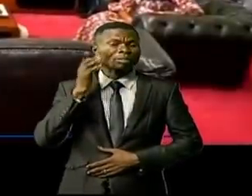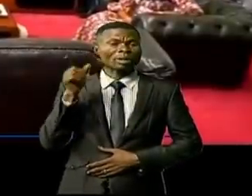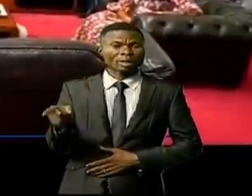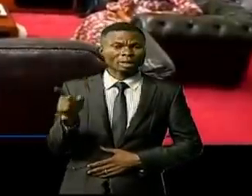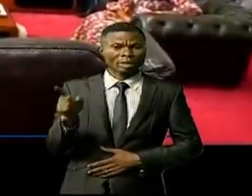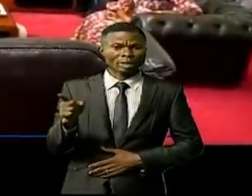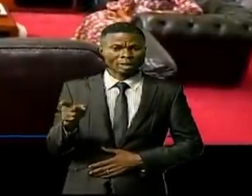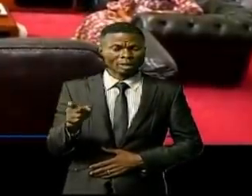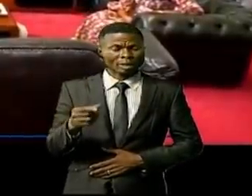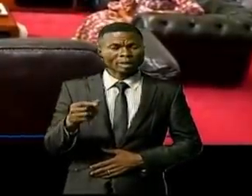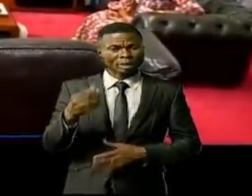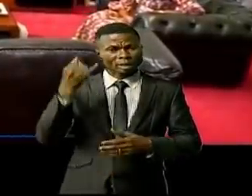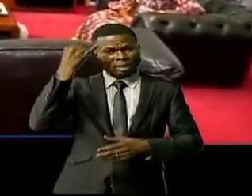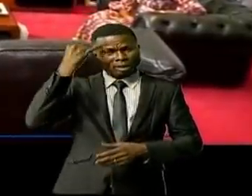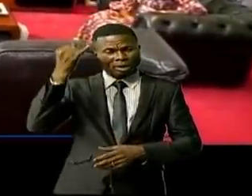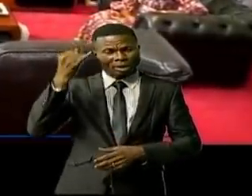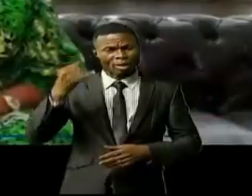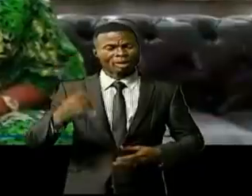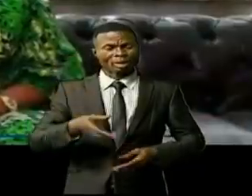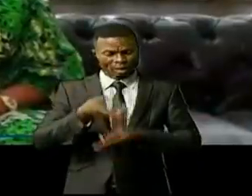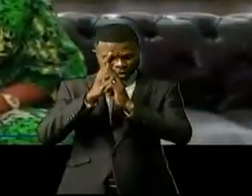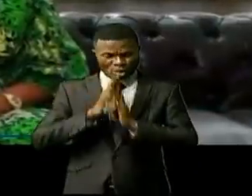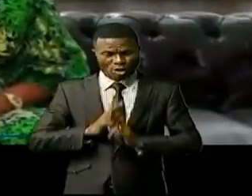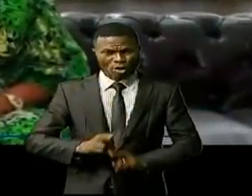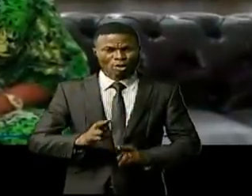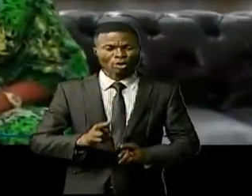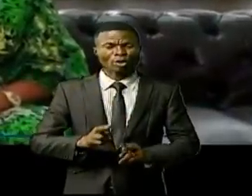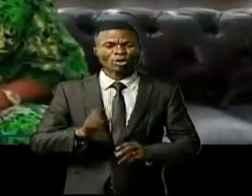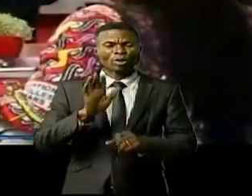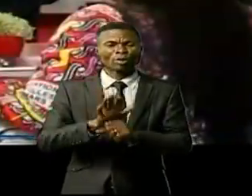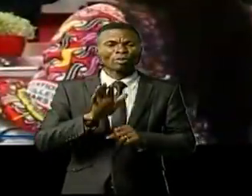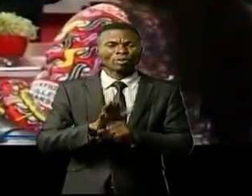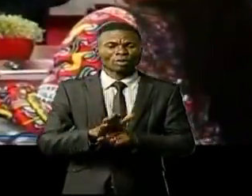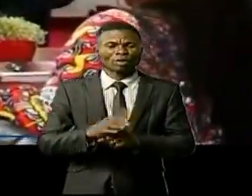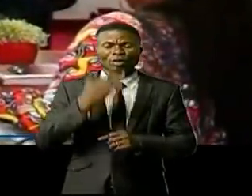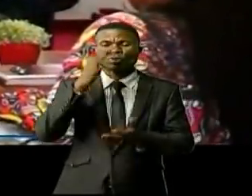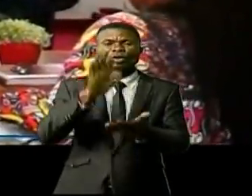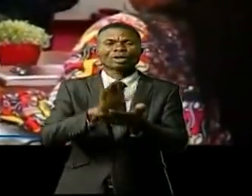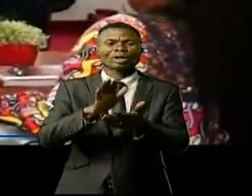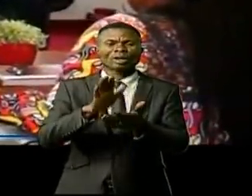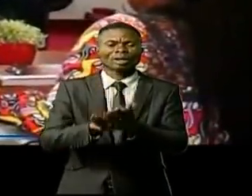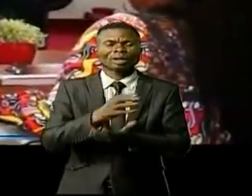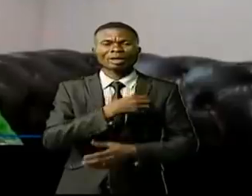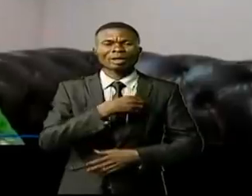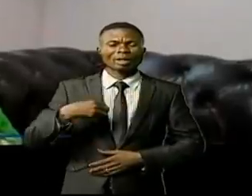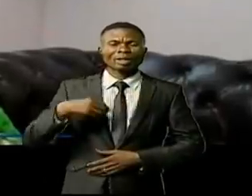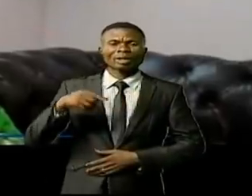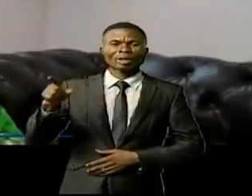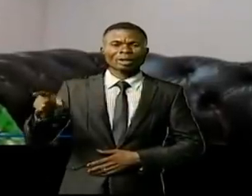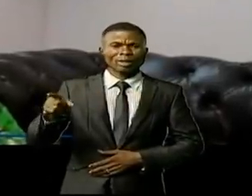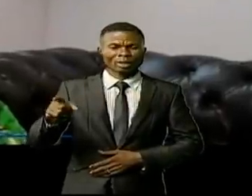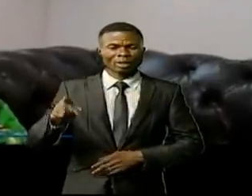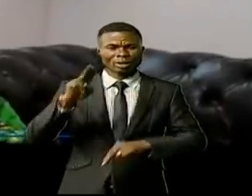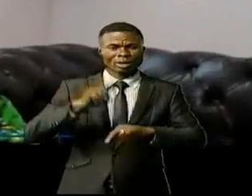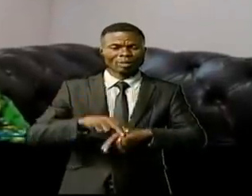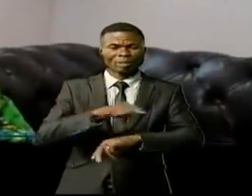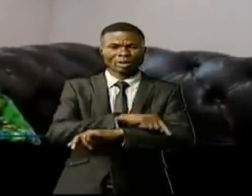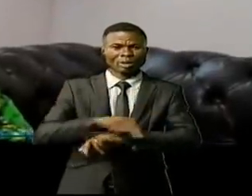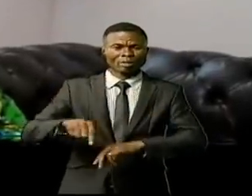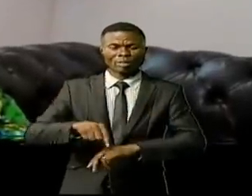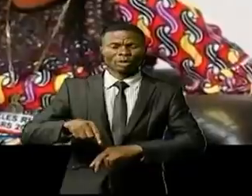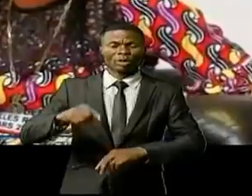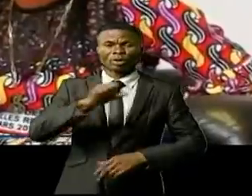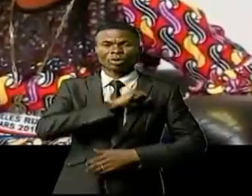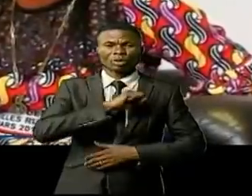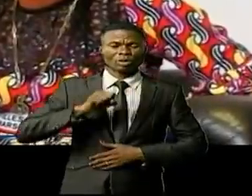c'était pour elle une façon d'honorer la sénatrice Carole Aguito et féliciter ainsi cette femme qui siège au bureau de la chambre haute du Parlement.